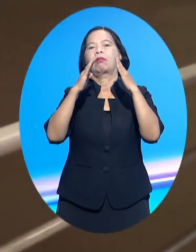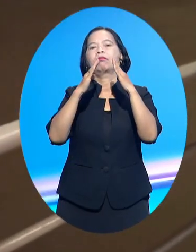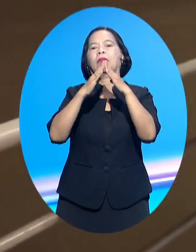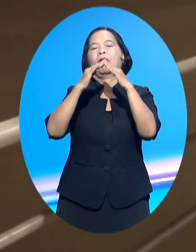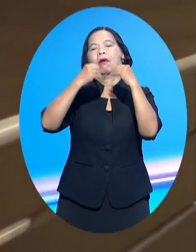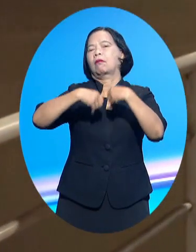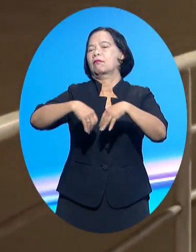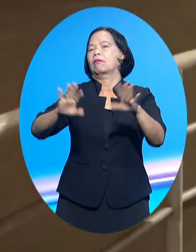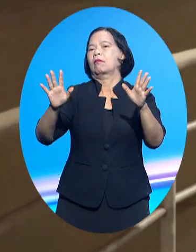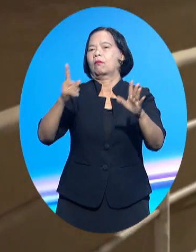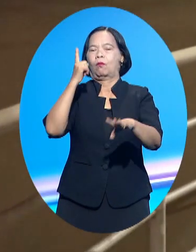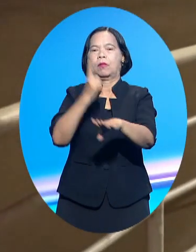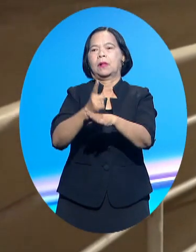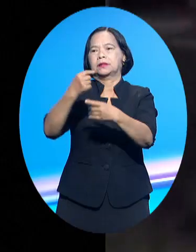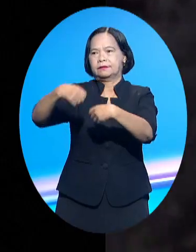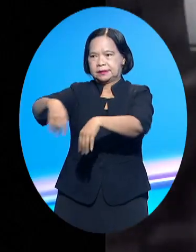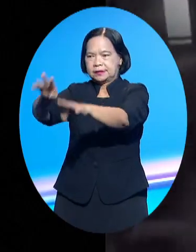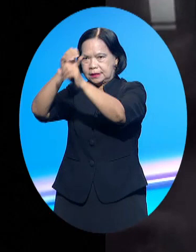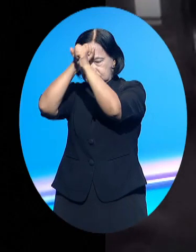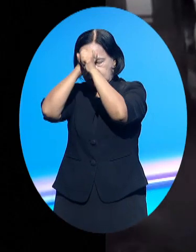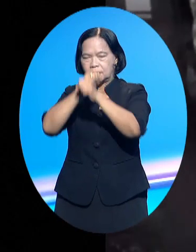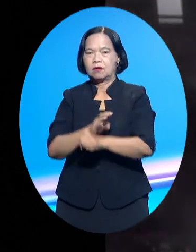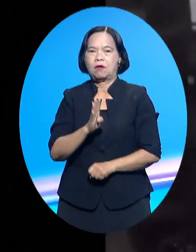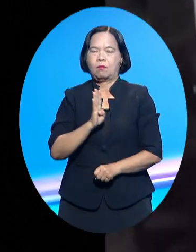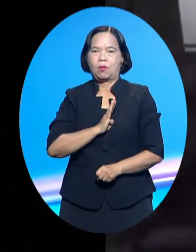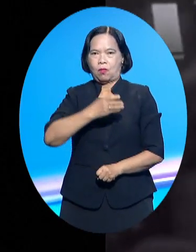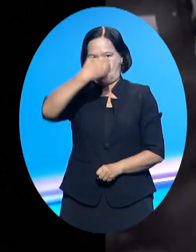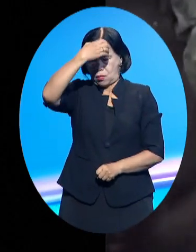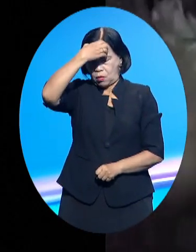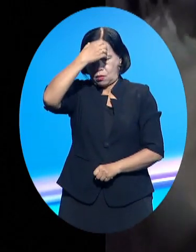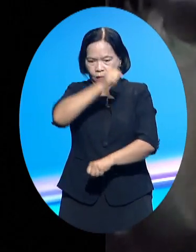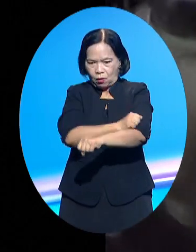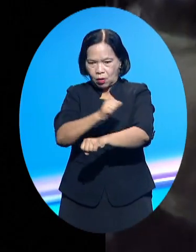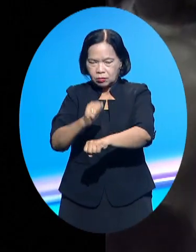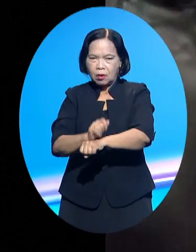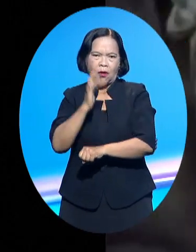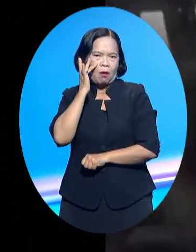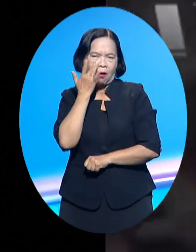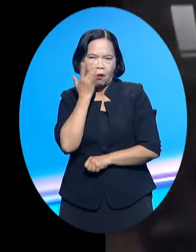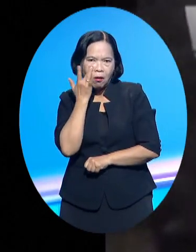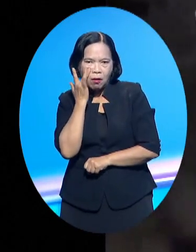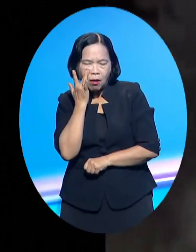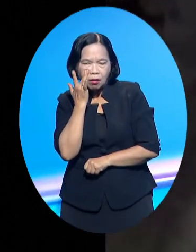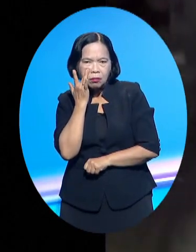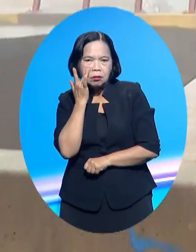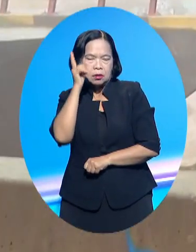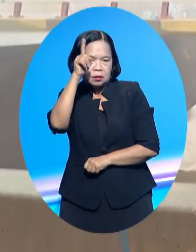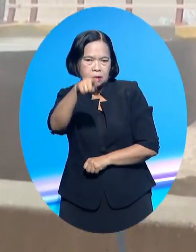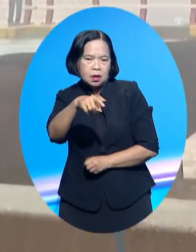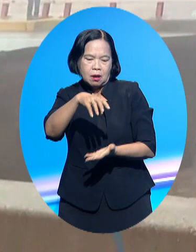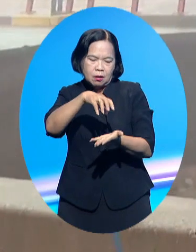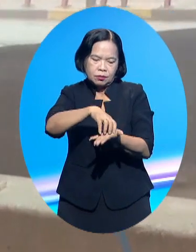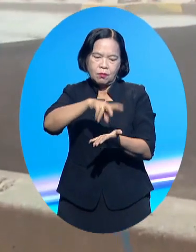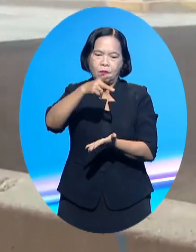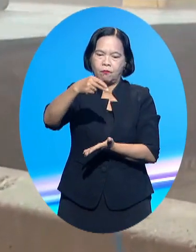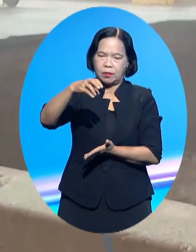và một ngàn người khác phải sơ tán. Bộ nội dụ Chile đã ban bố tình trạng thảm hòa tiêu dùng Van Palenso đến dùng Vio Vio.